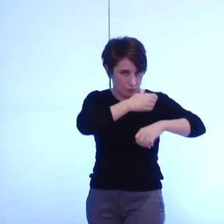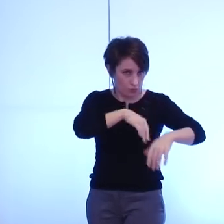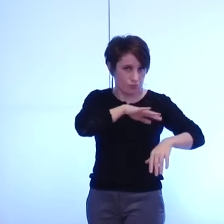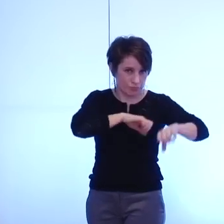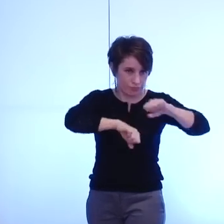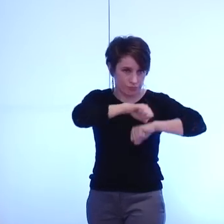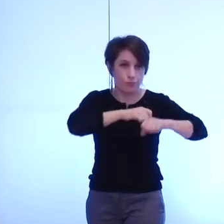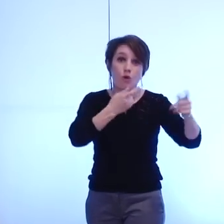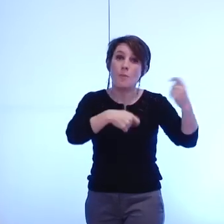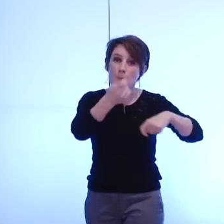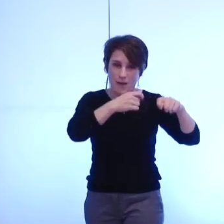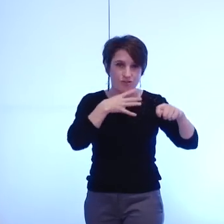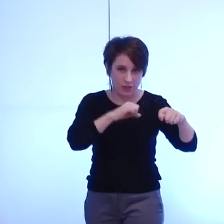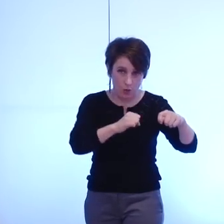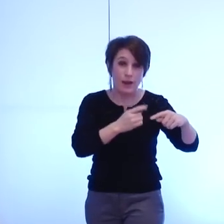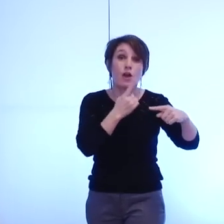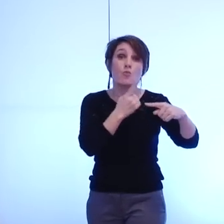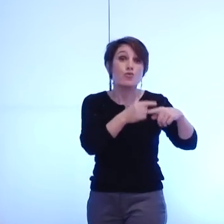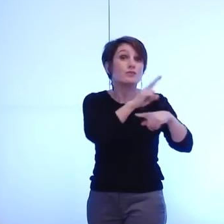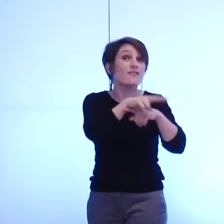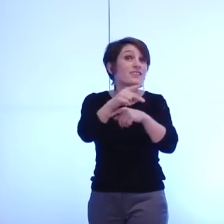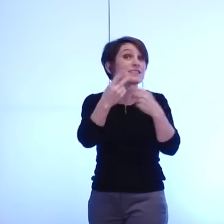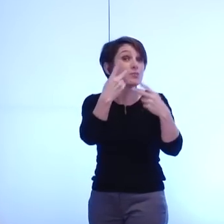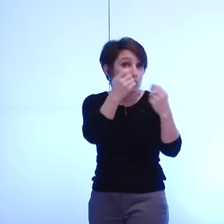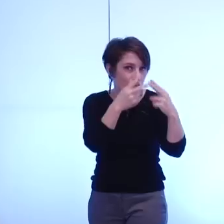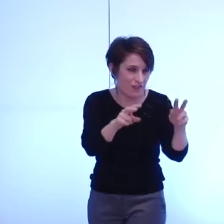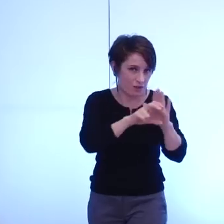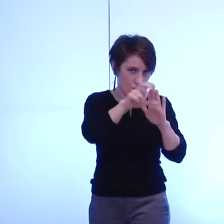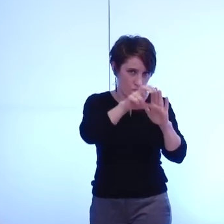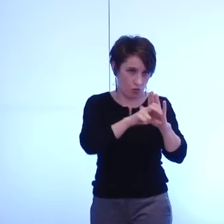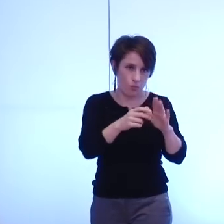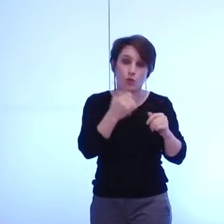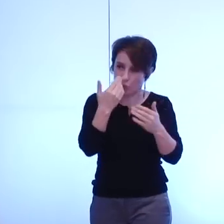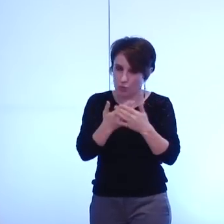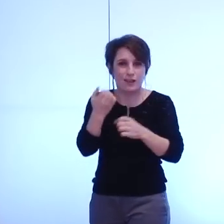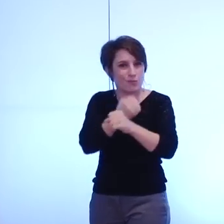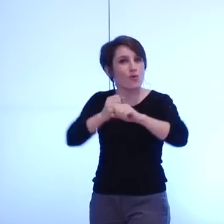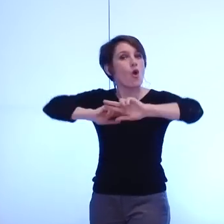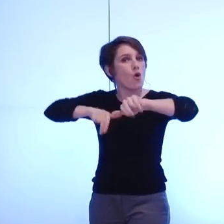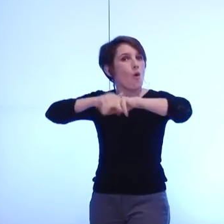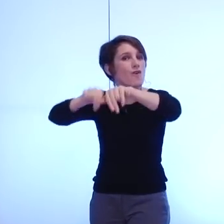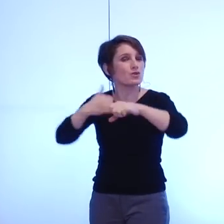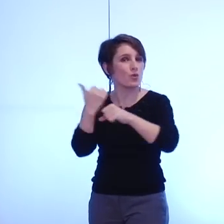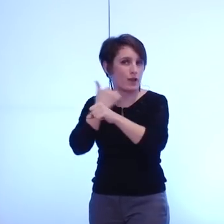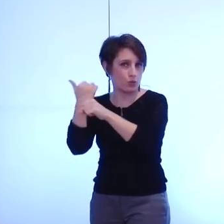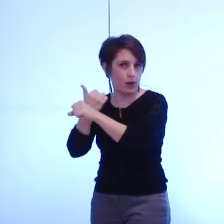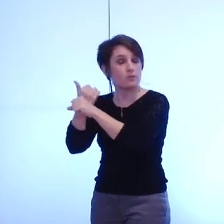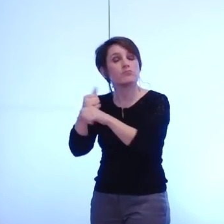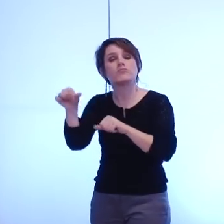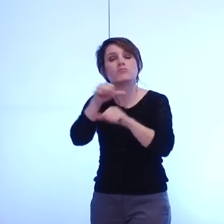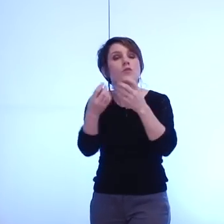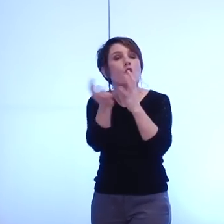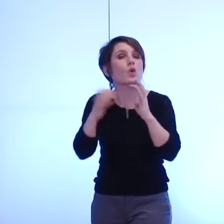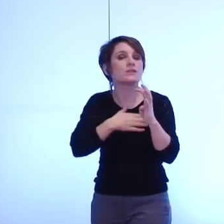que ça donnera lieu à des conventions annuelles qui seront soumises à la délibération de notre conseil municipal bien évidemment mais c'est